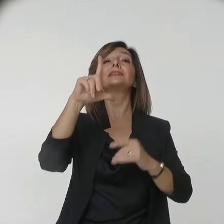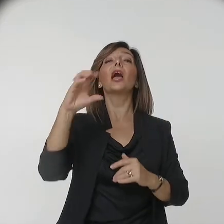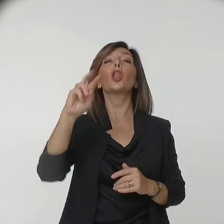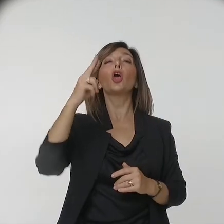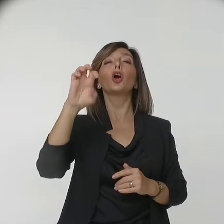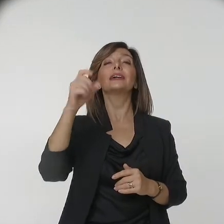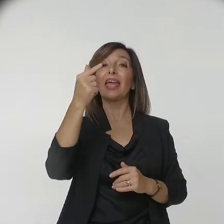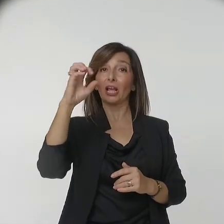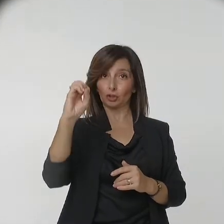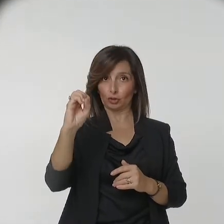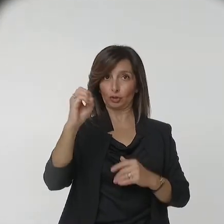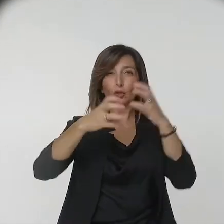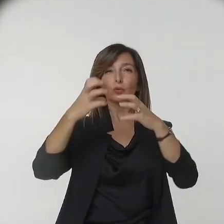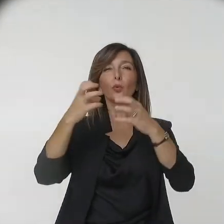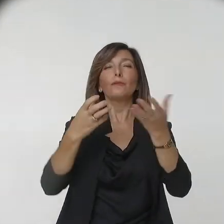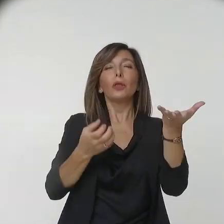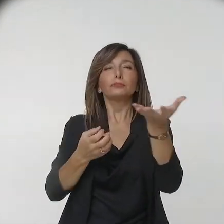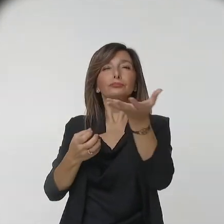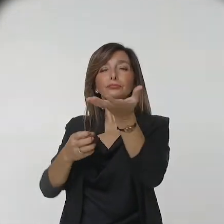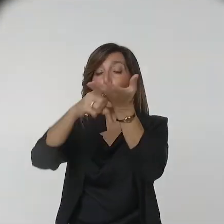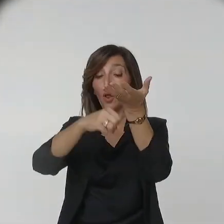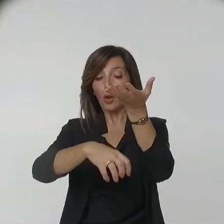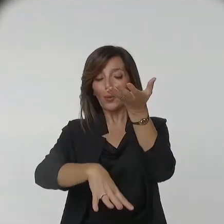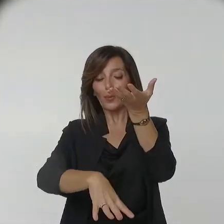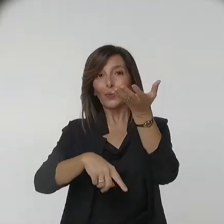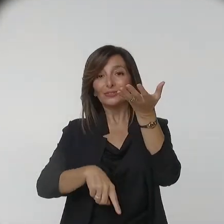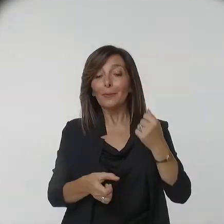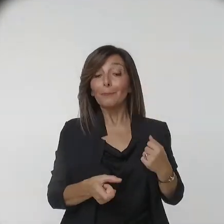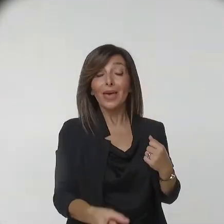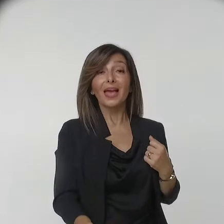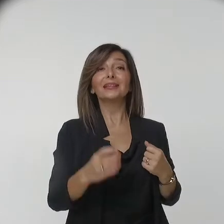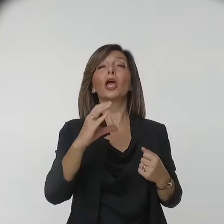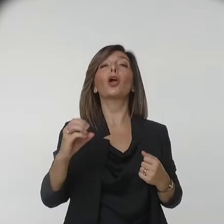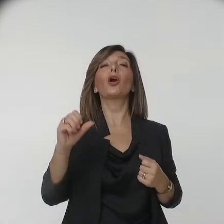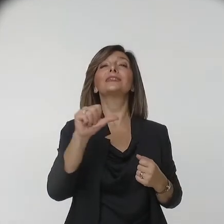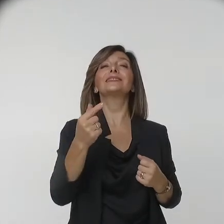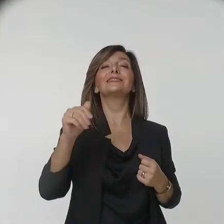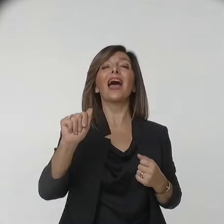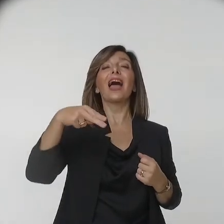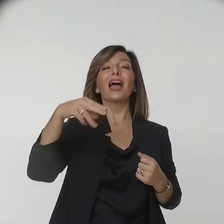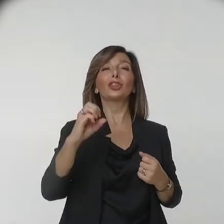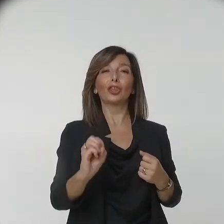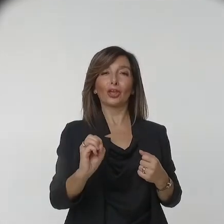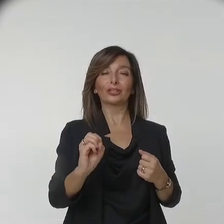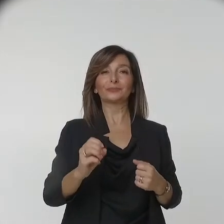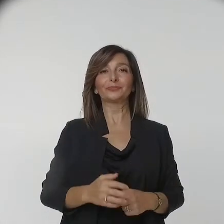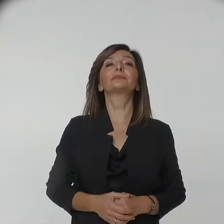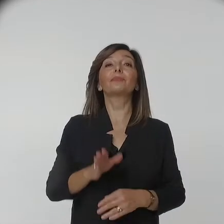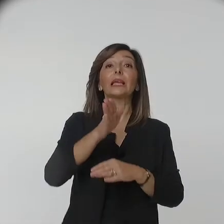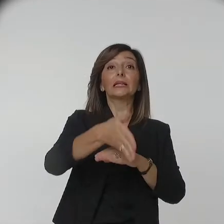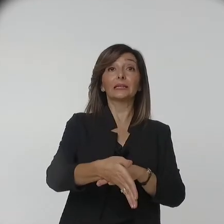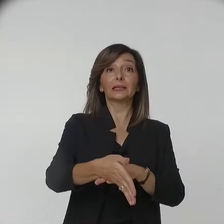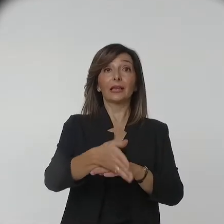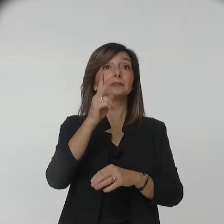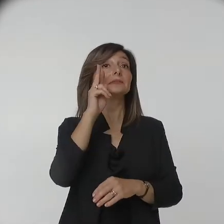sopra l'ingresso il finestrone è ornato con la vetrata del santo titolare San